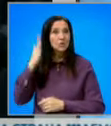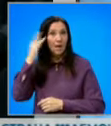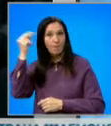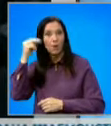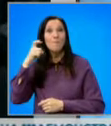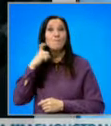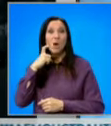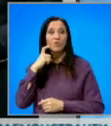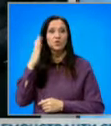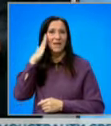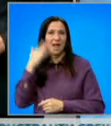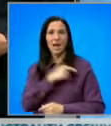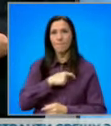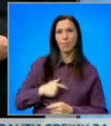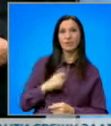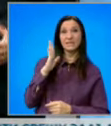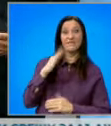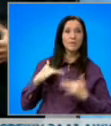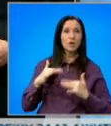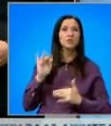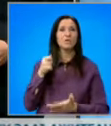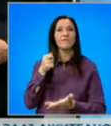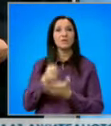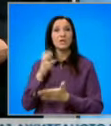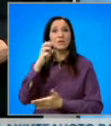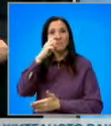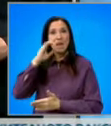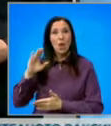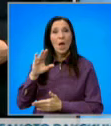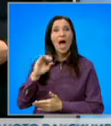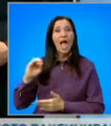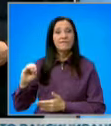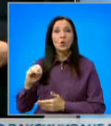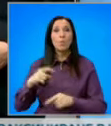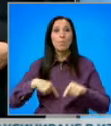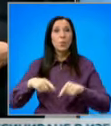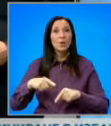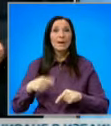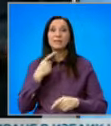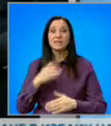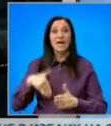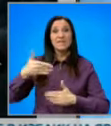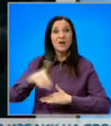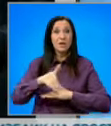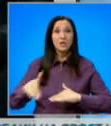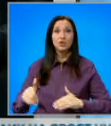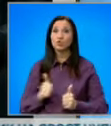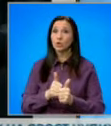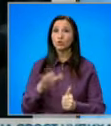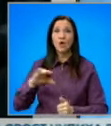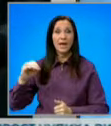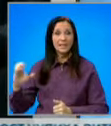Берево страна на Република Северна Македония. Той ще бъде финансиран с 30 милиона евро от програмите за трансгранично сътрудничество на Европейския съюз.